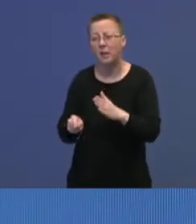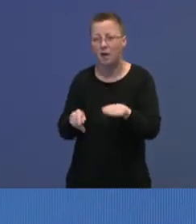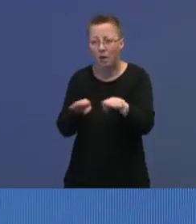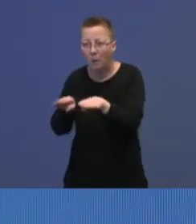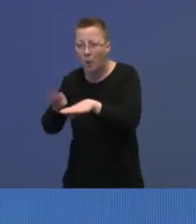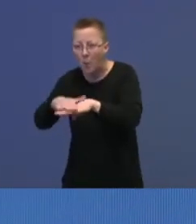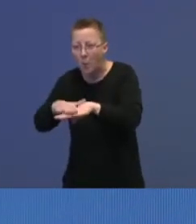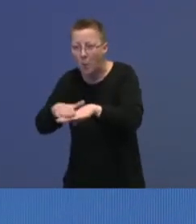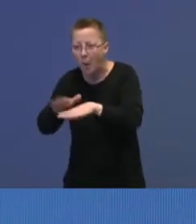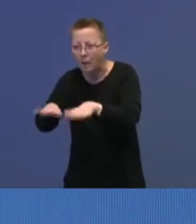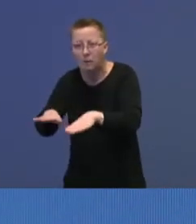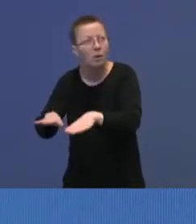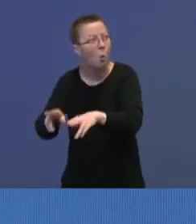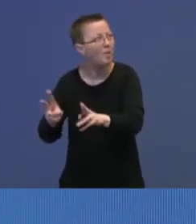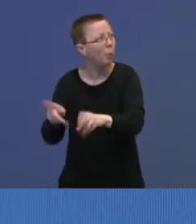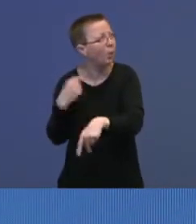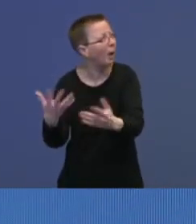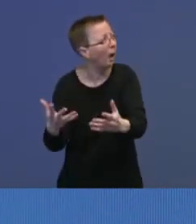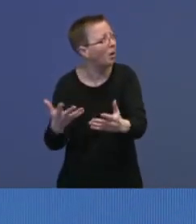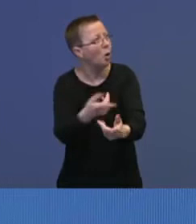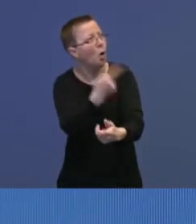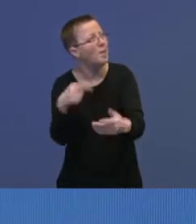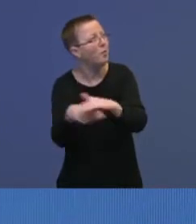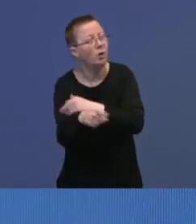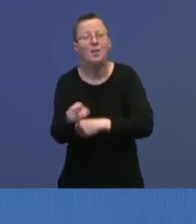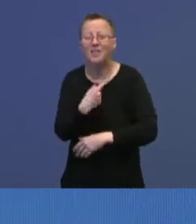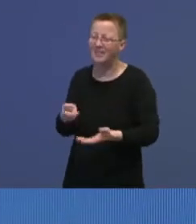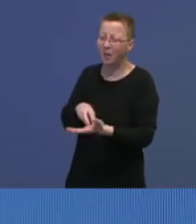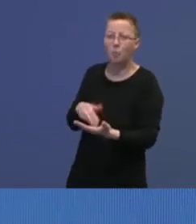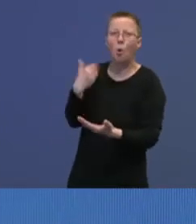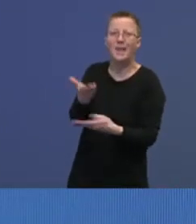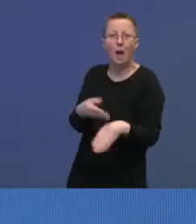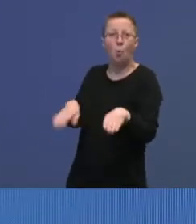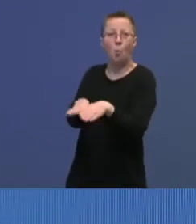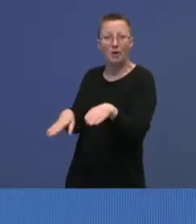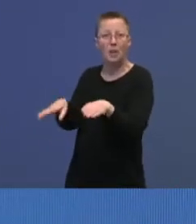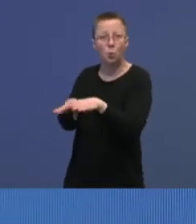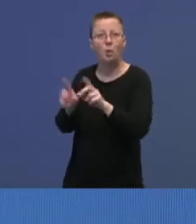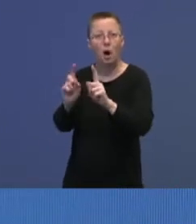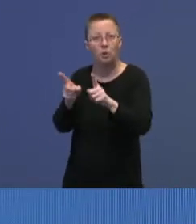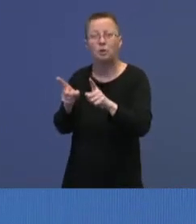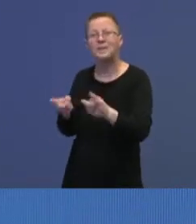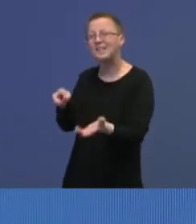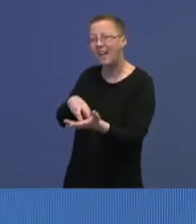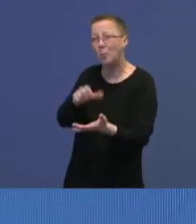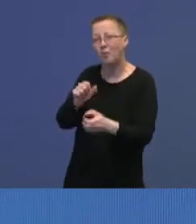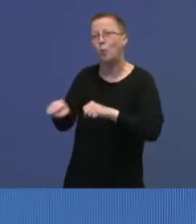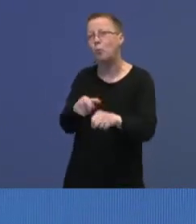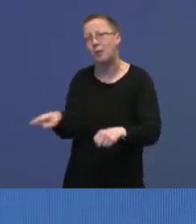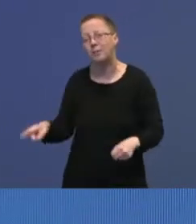for en plass som ikke blir brukt. Da skal vi stille opp og gi en kompensasjon for det. Kort sagt, vi skal være der for kommunene.